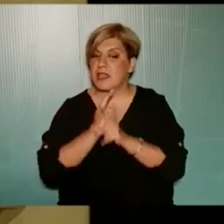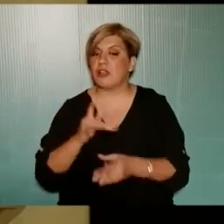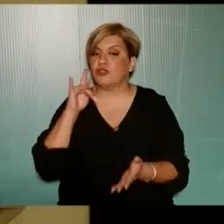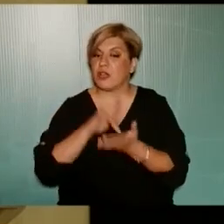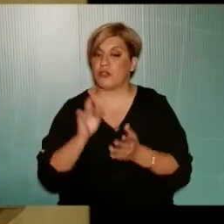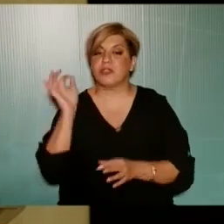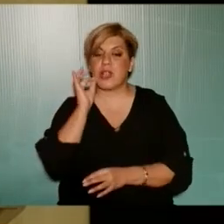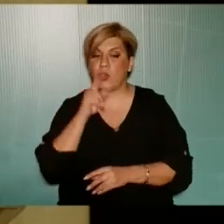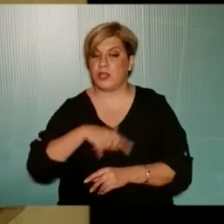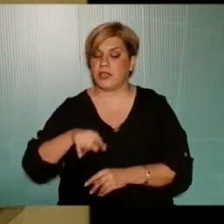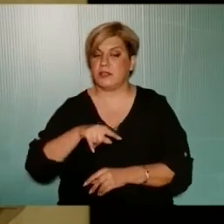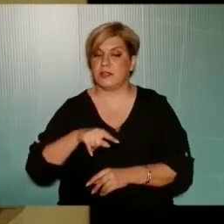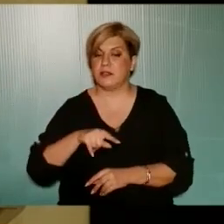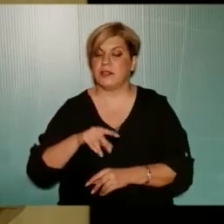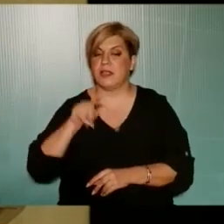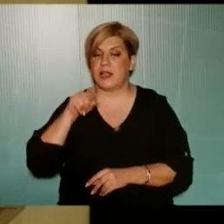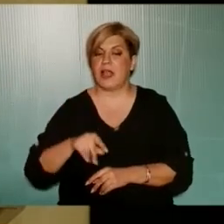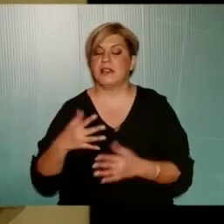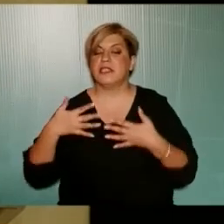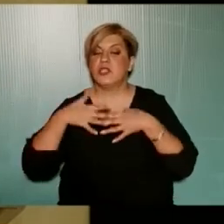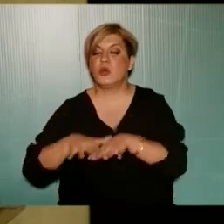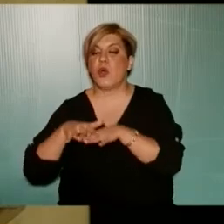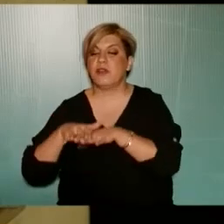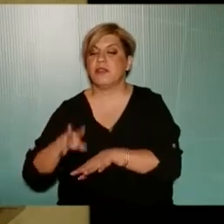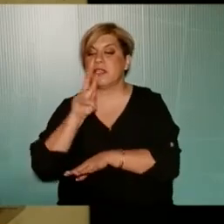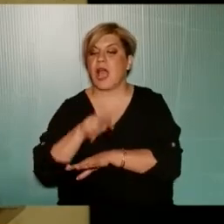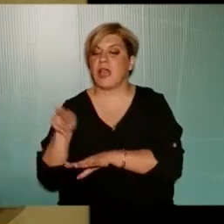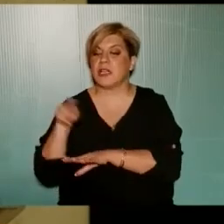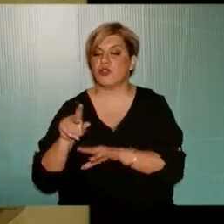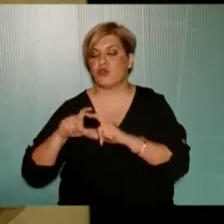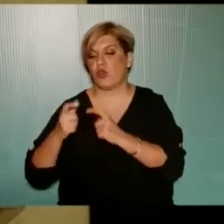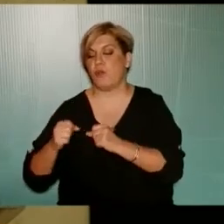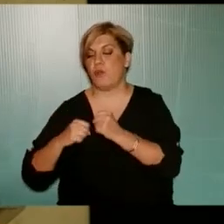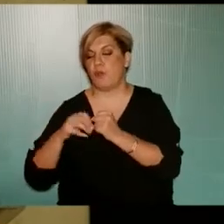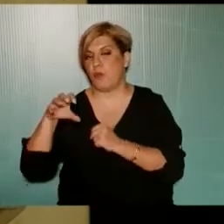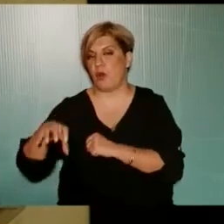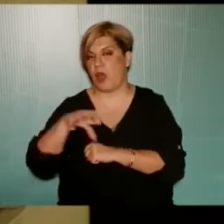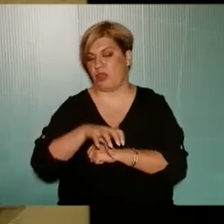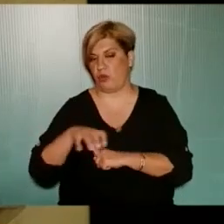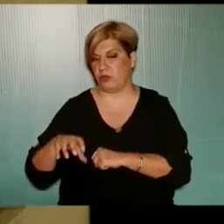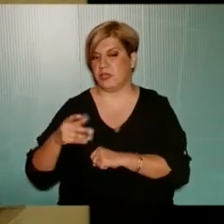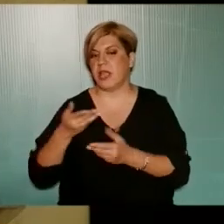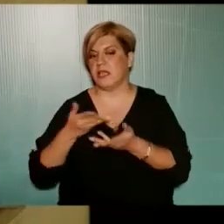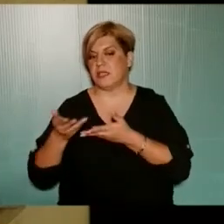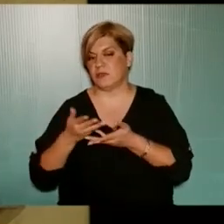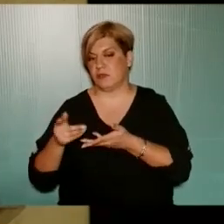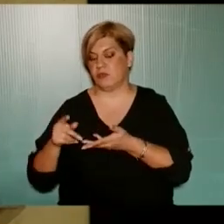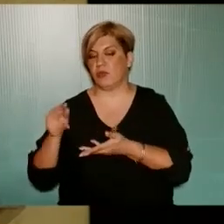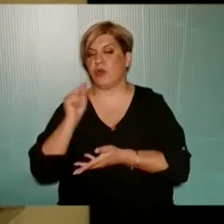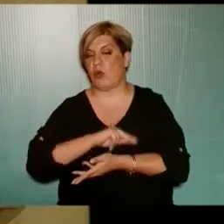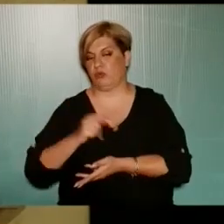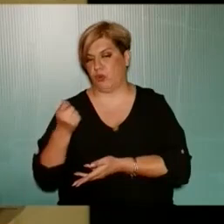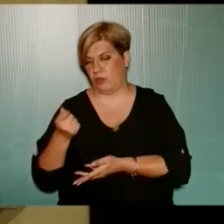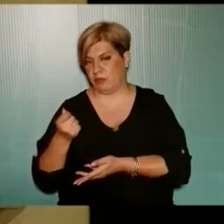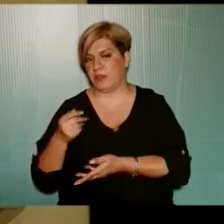Θεσσαλονίκης Γιατί με κάθε τρόπο συγχώνευση Κατάργηση σχολικών μονάδων Που σίγουρα εξυπηρετεί τη λογική κόστος ωφέλους